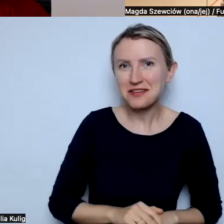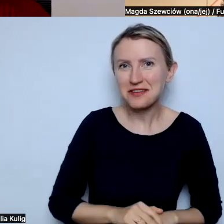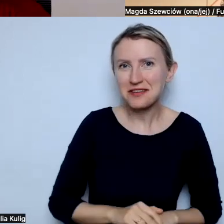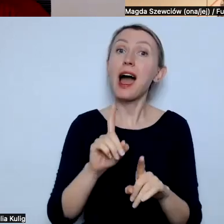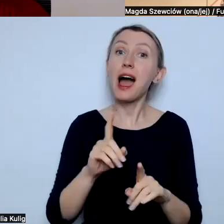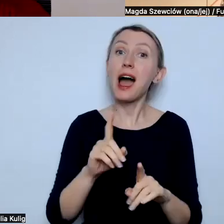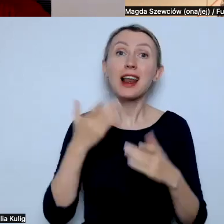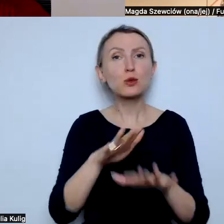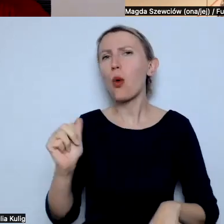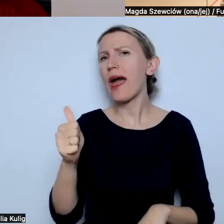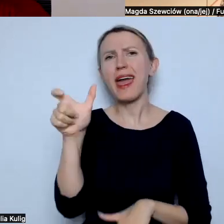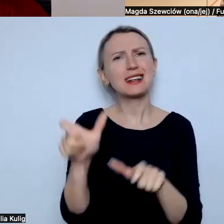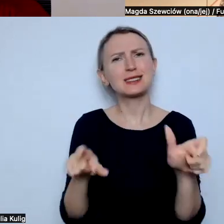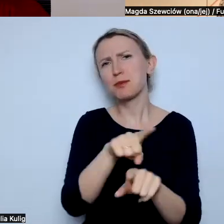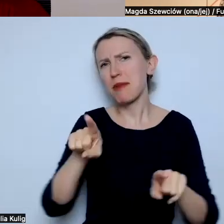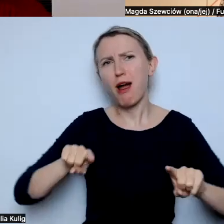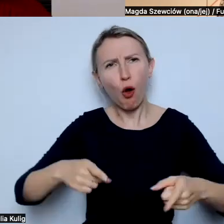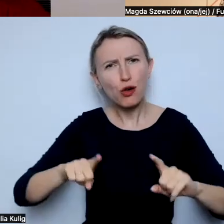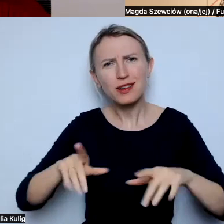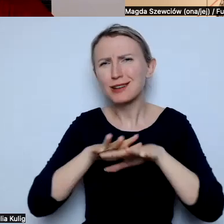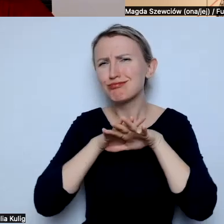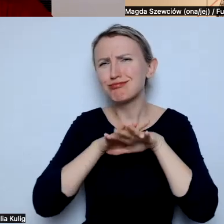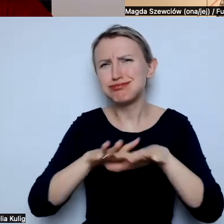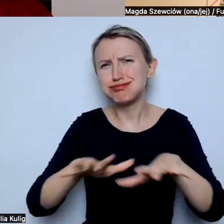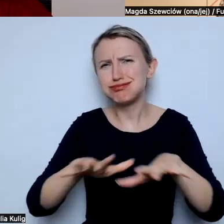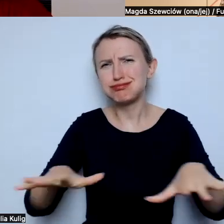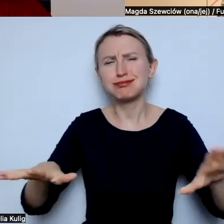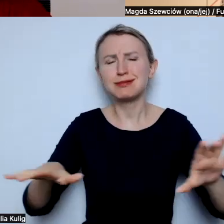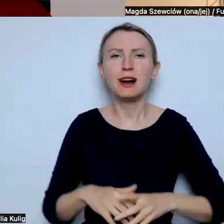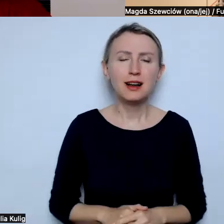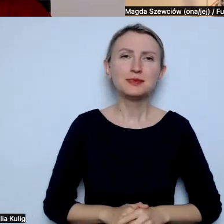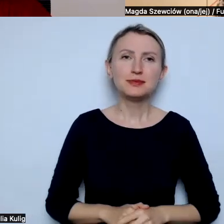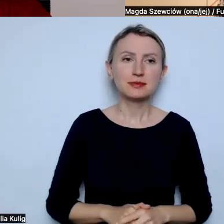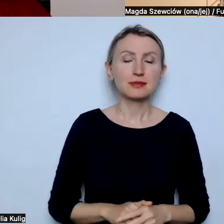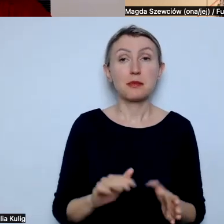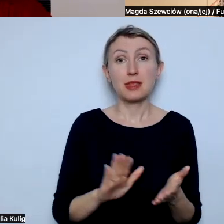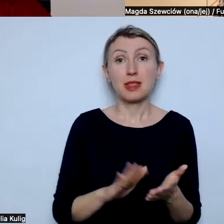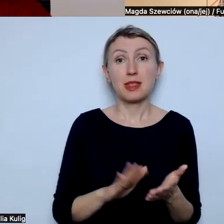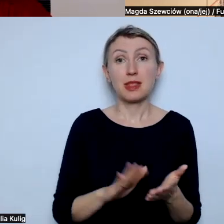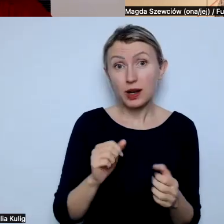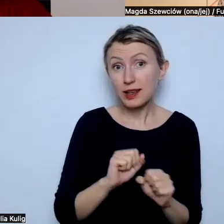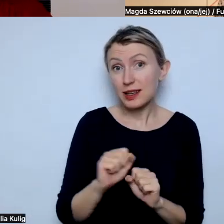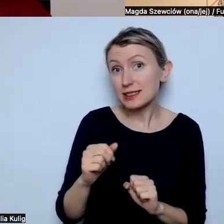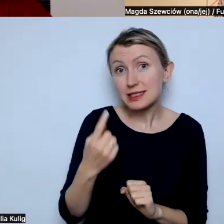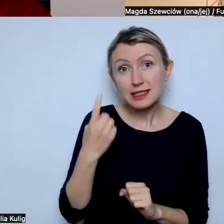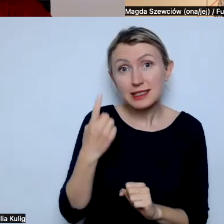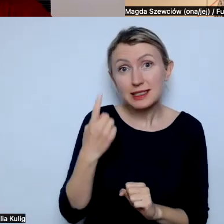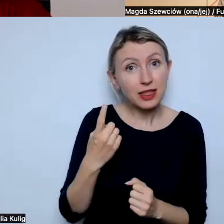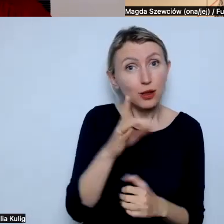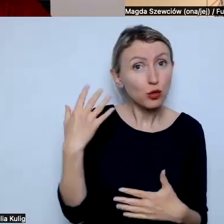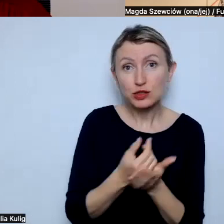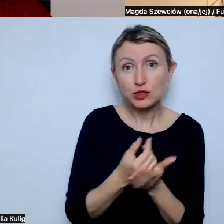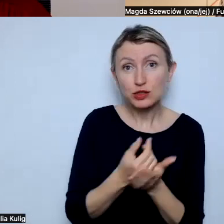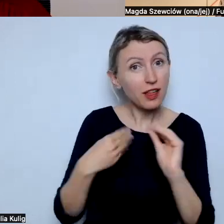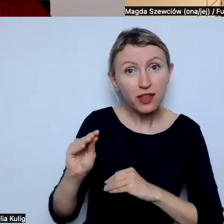wiele eksperckich organizacji i też, czy jest jakaś, w której szczególnie korzystasz, czy jakieś